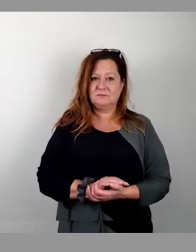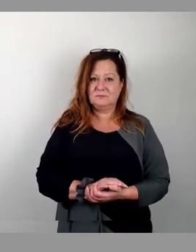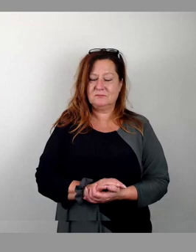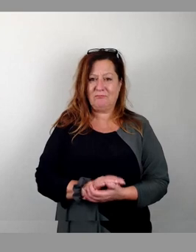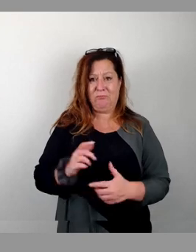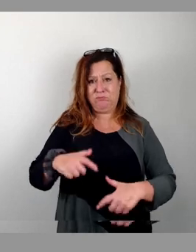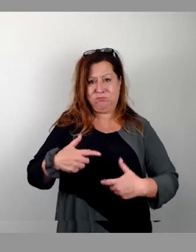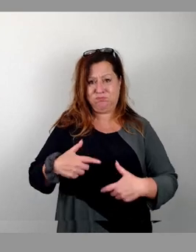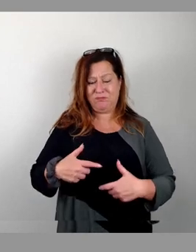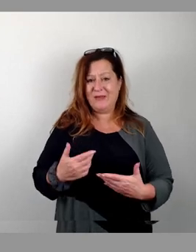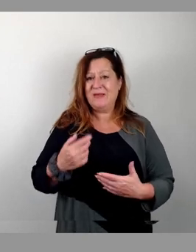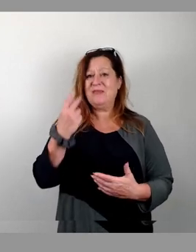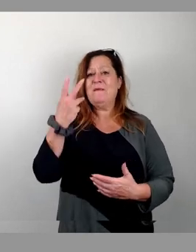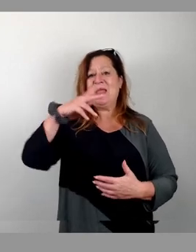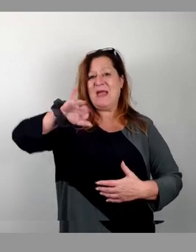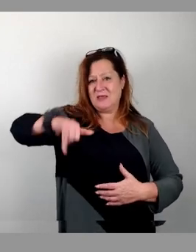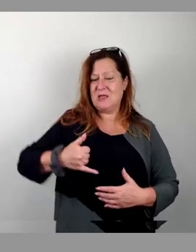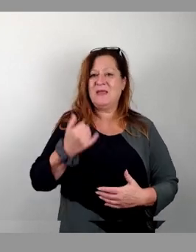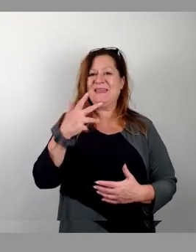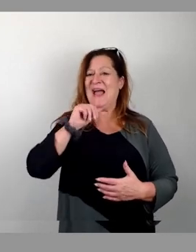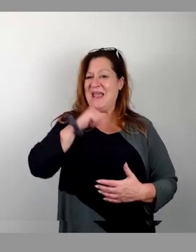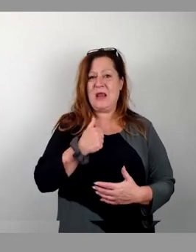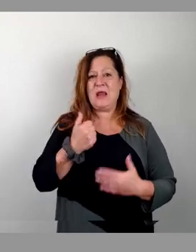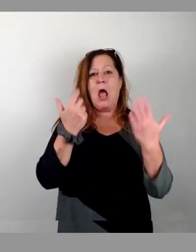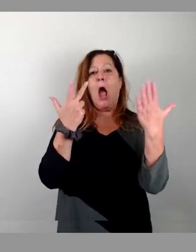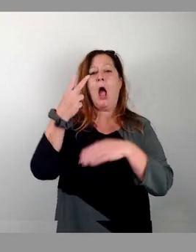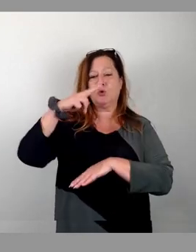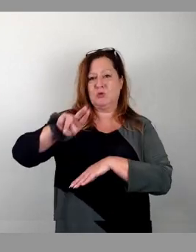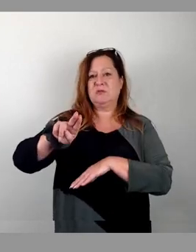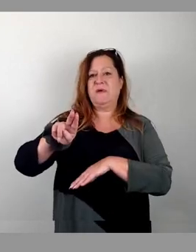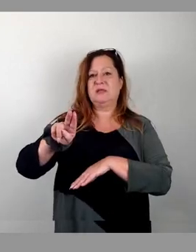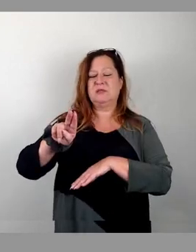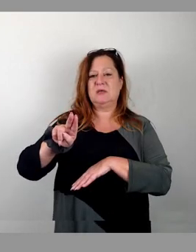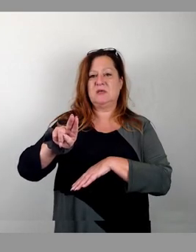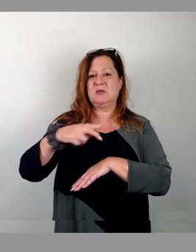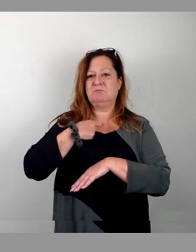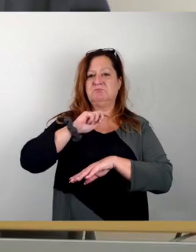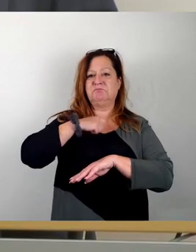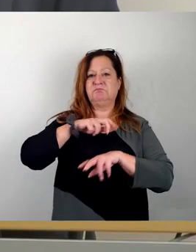Bei 32, ja, 3, nein, 28 Enthaltungen so mehrheitlich beschlossen. Stimmzeichen.